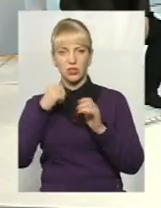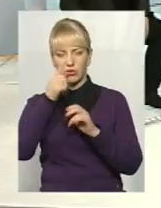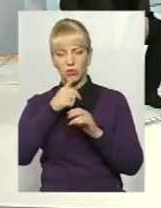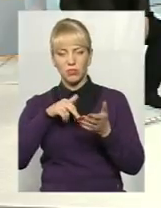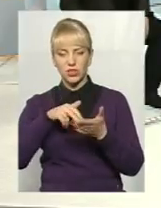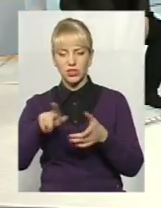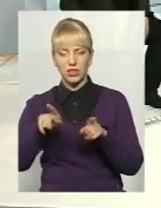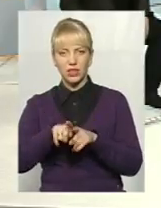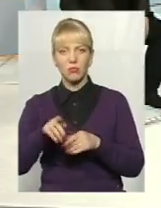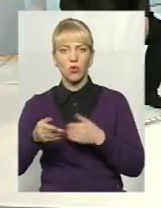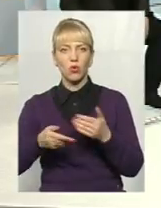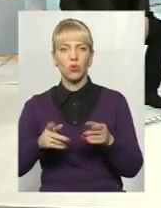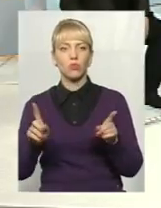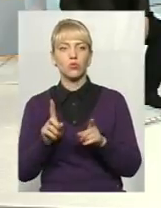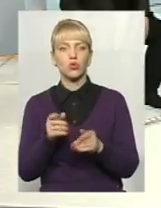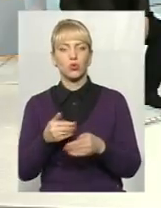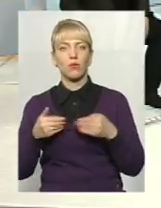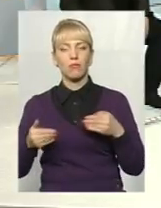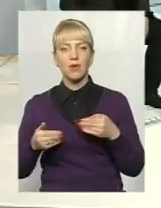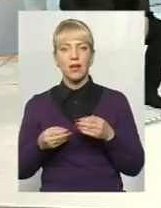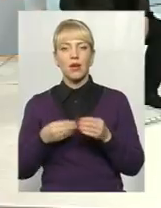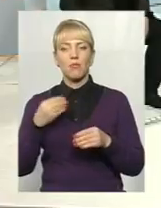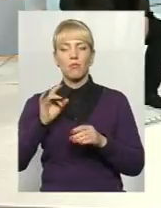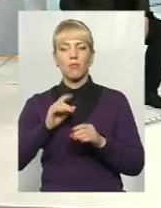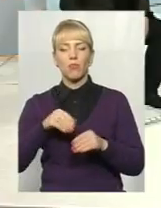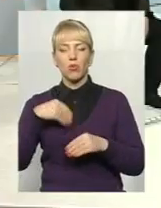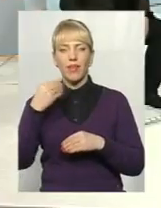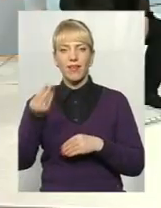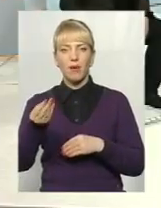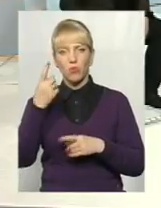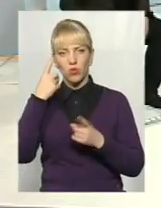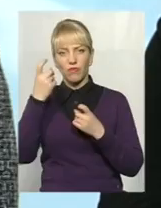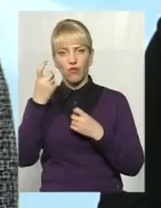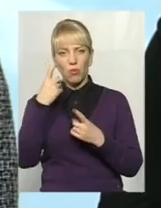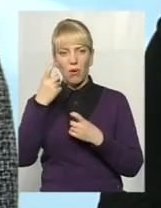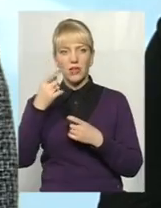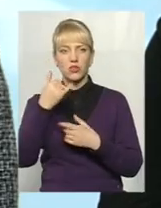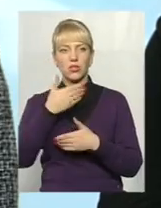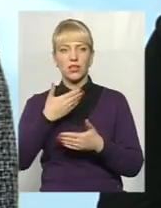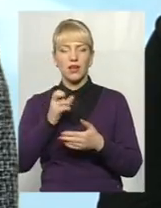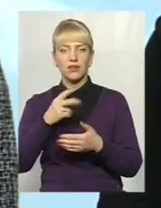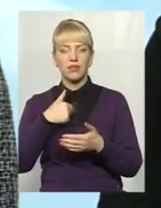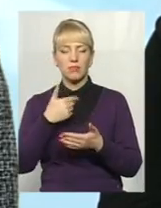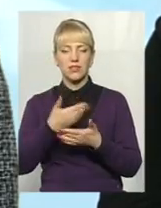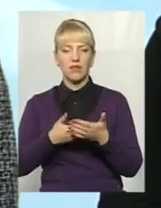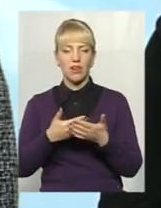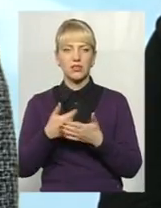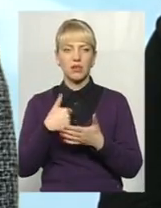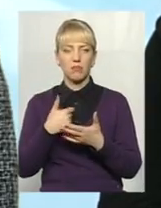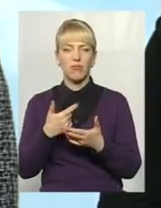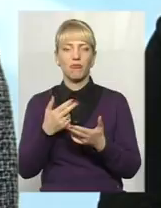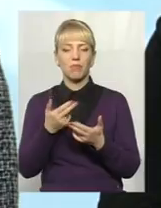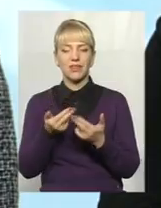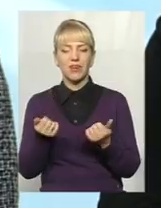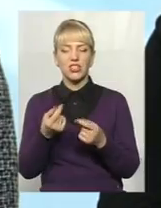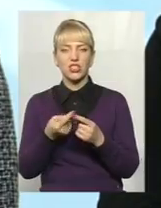кроком, що ми подаємо інформацію, але ми подаємо інформацію, і нам здавалося, і ми в підтвердження